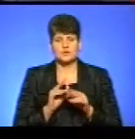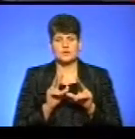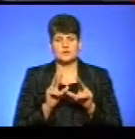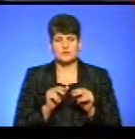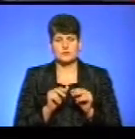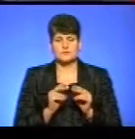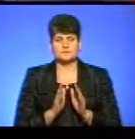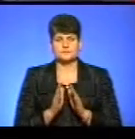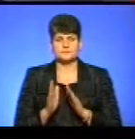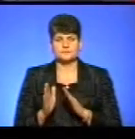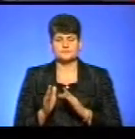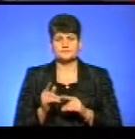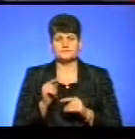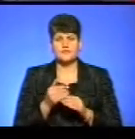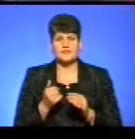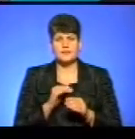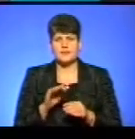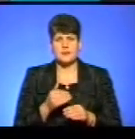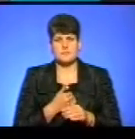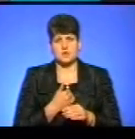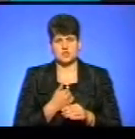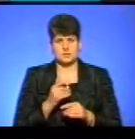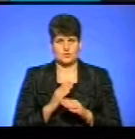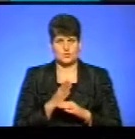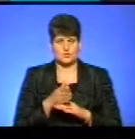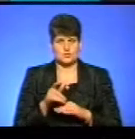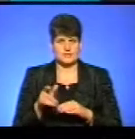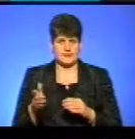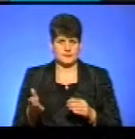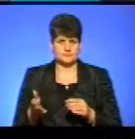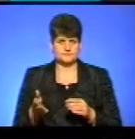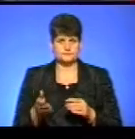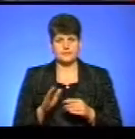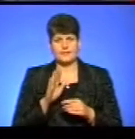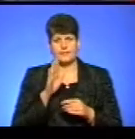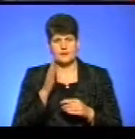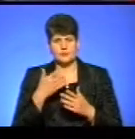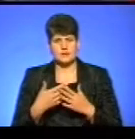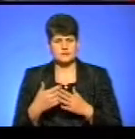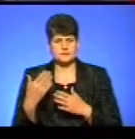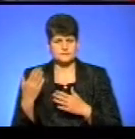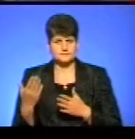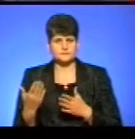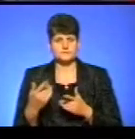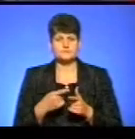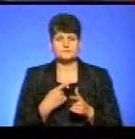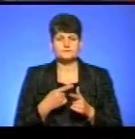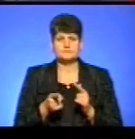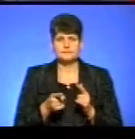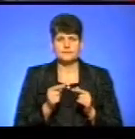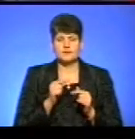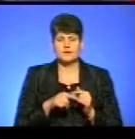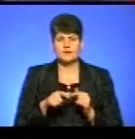небажаних гостей, скажімо так, чи від потенційних терористів, чи від тих